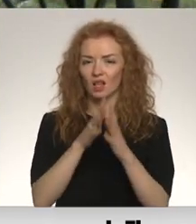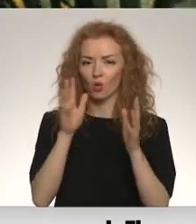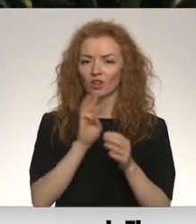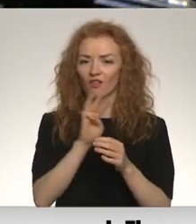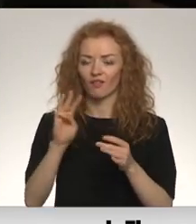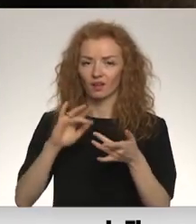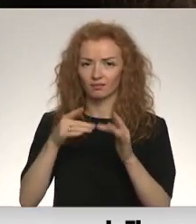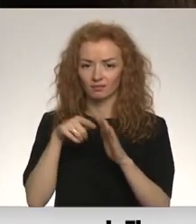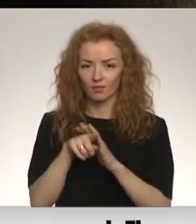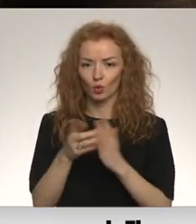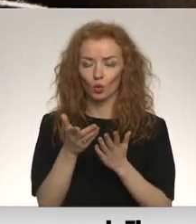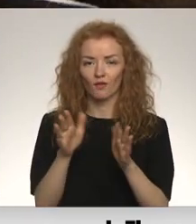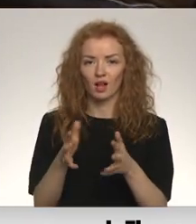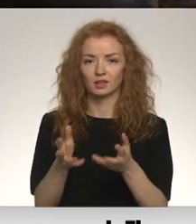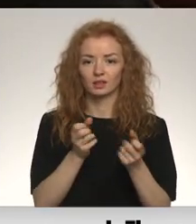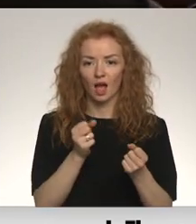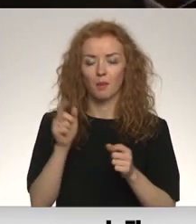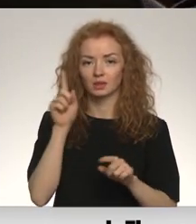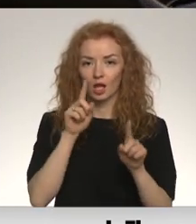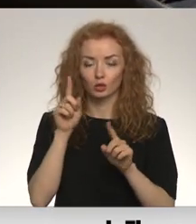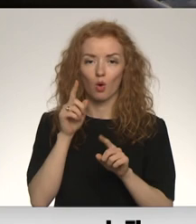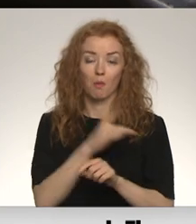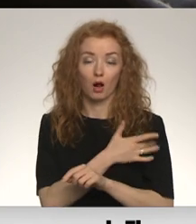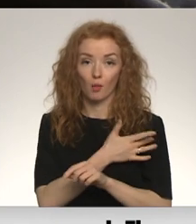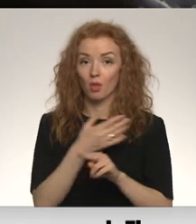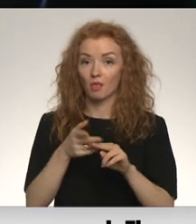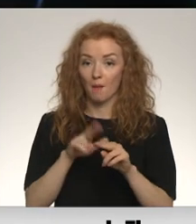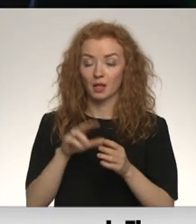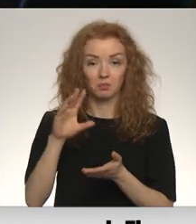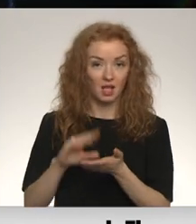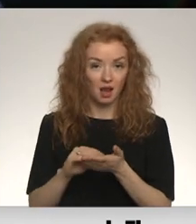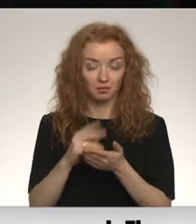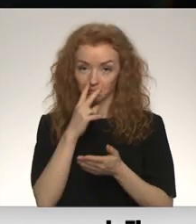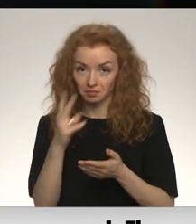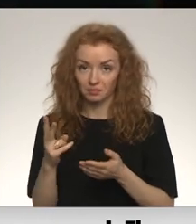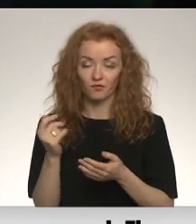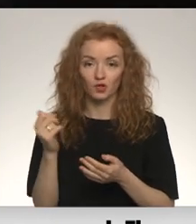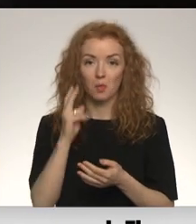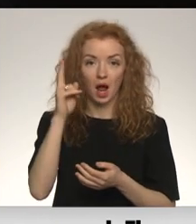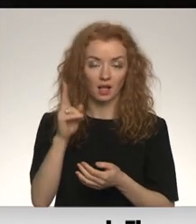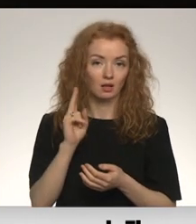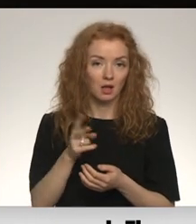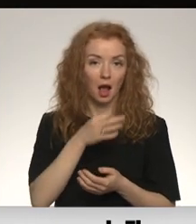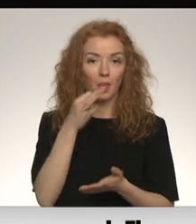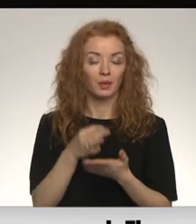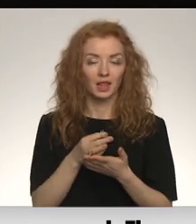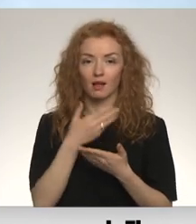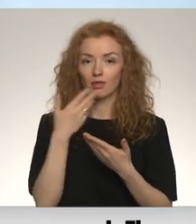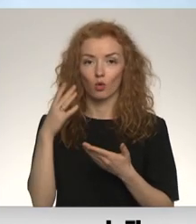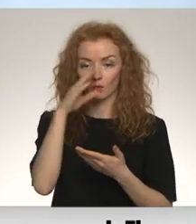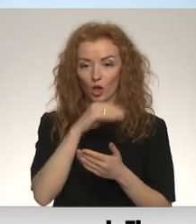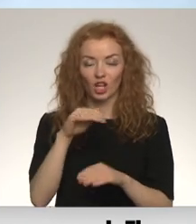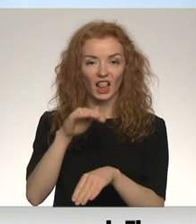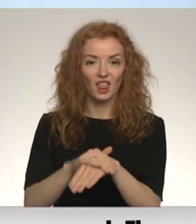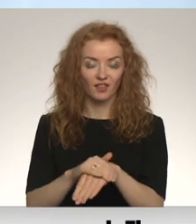vietņu, kurās var saņemt seksuālas pakalpojumus, tāpēc balstoties uz pieredze ETSO valstīs, viņš pārliecināts, ka atbildīgai nav spējuši